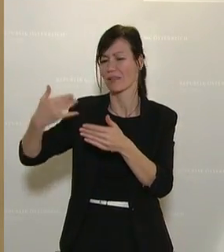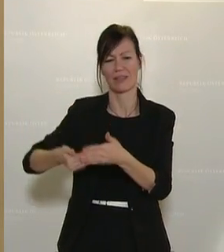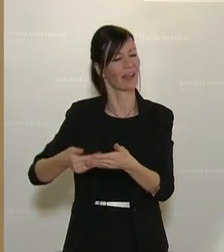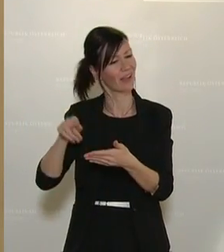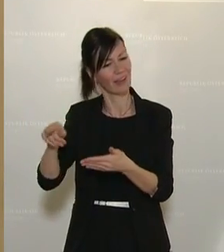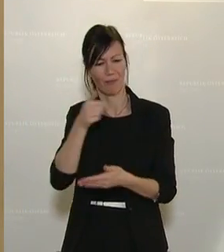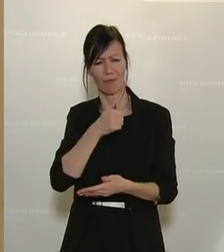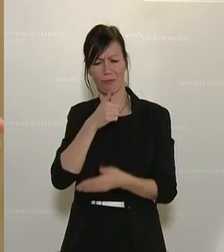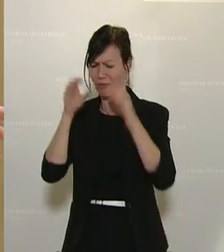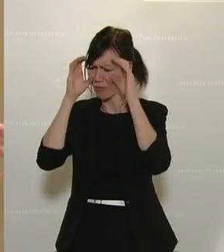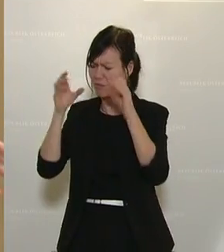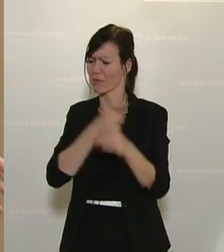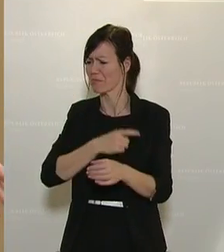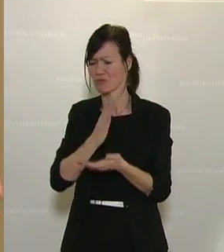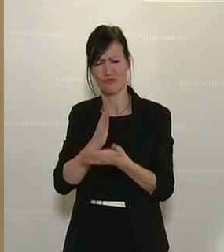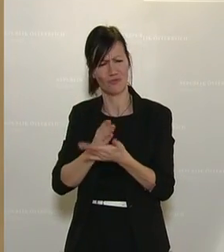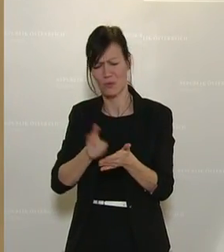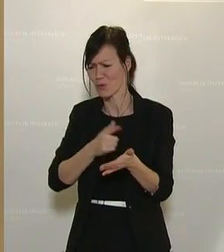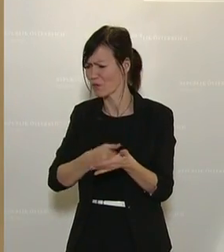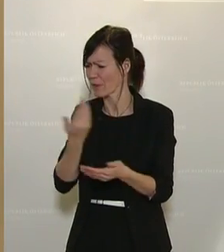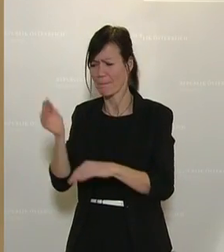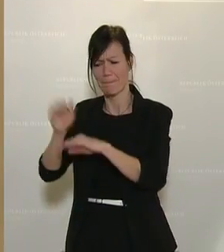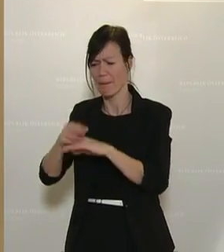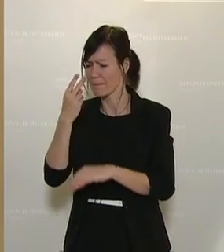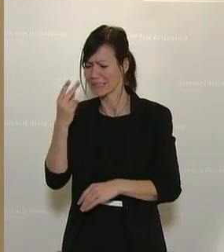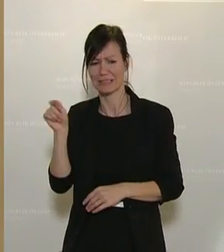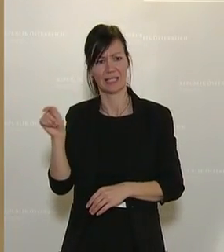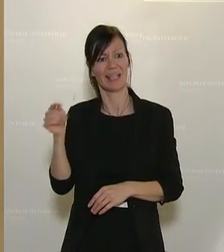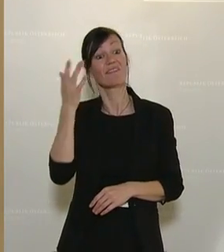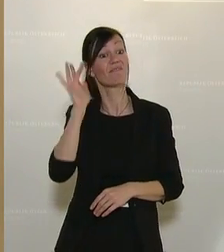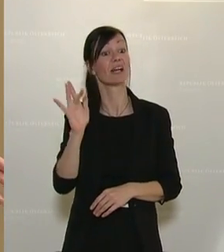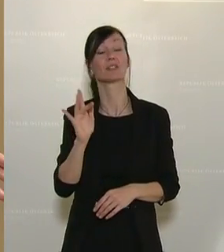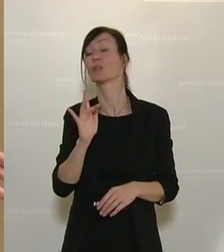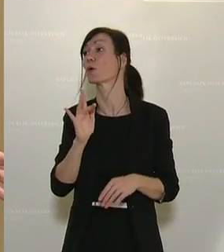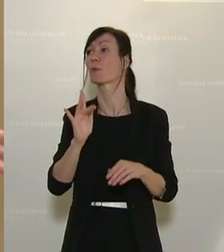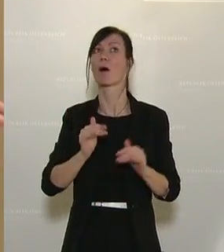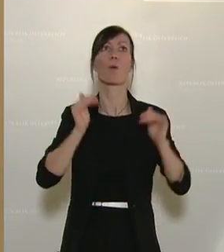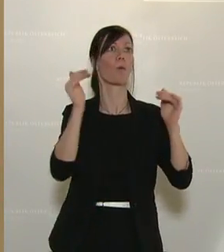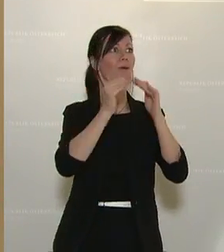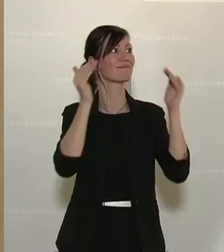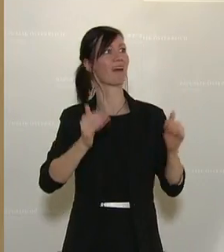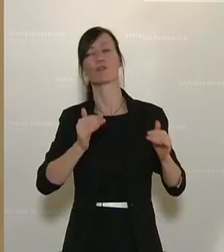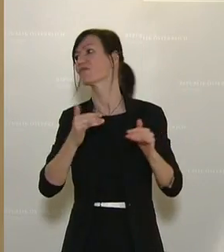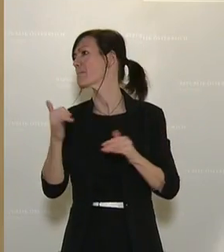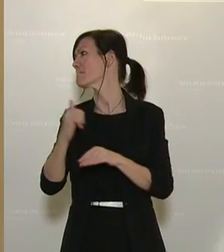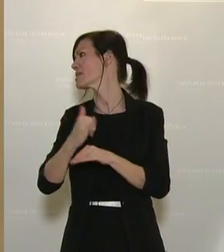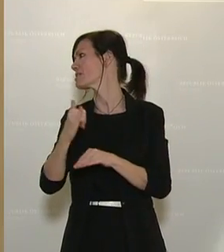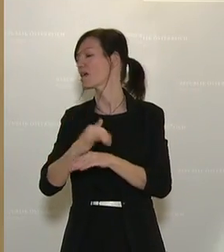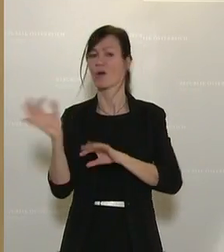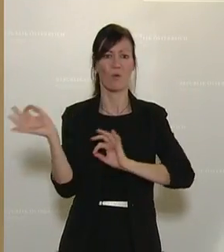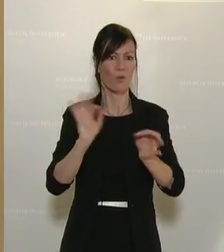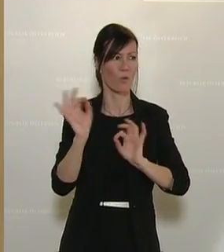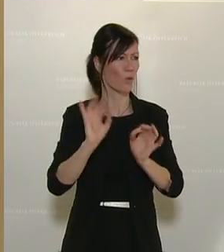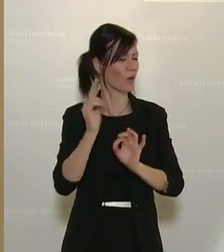miterlebt haben. Ich weiß nicht, ob es eine Missachtung des Hohen Hauses ist. Ich weiß nicht, ob es eine Überforderung ist oder schlichtweg Ignoranz gegenüber den